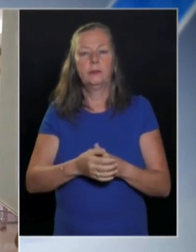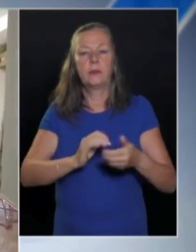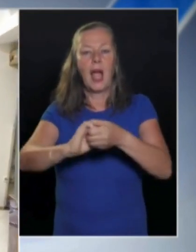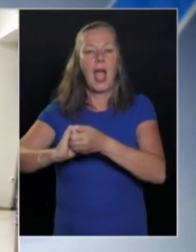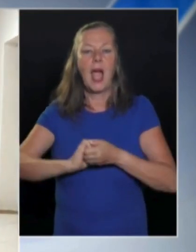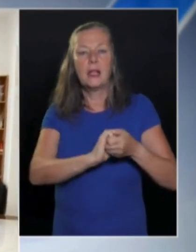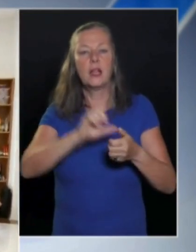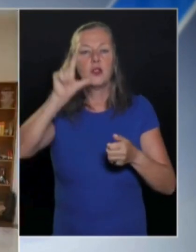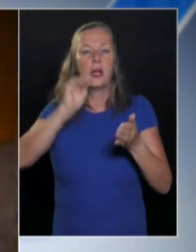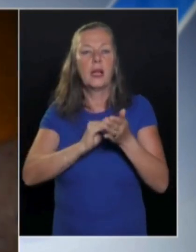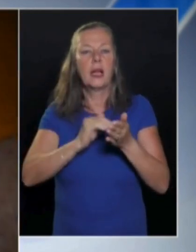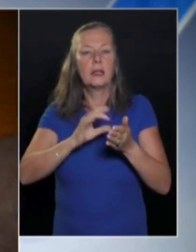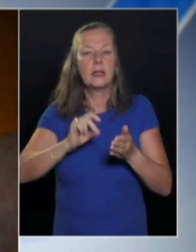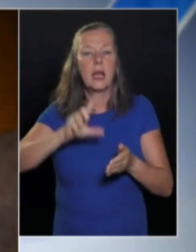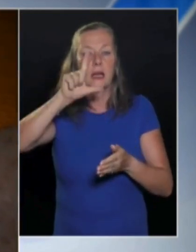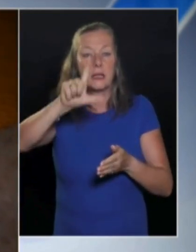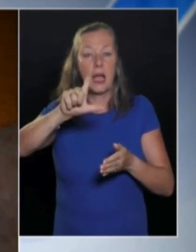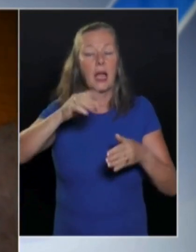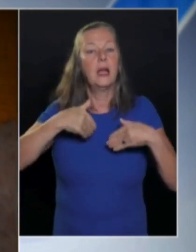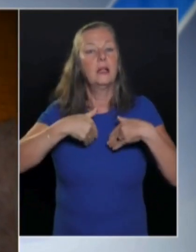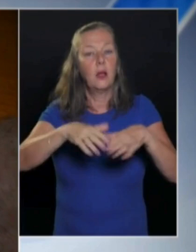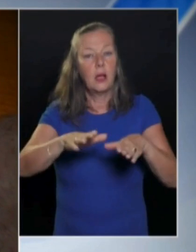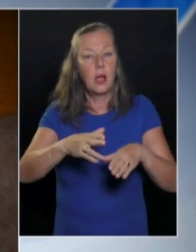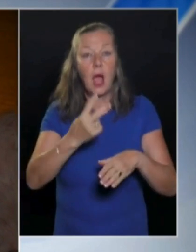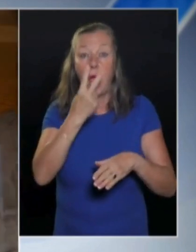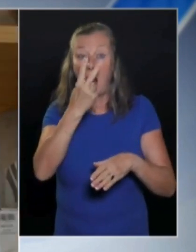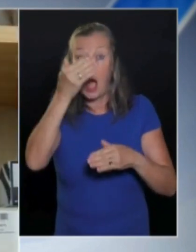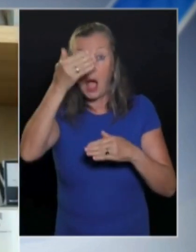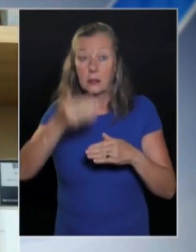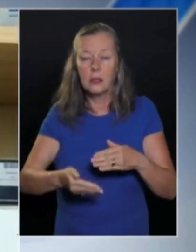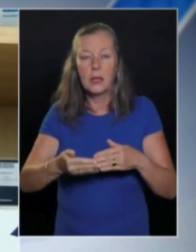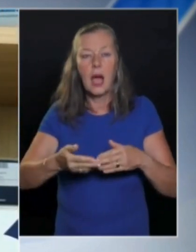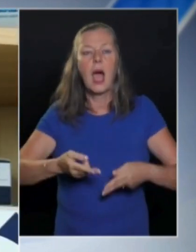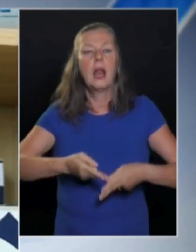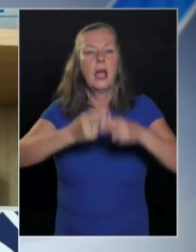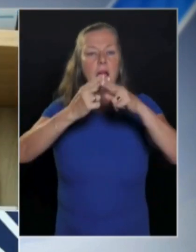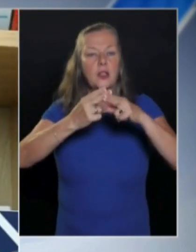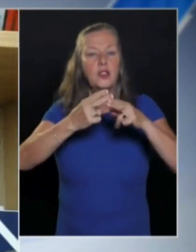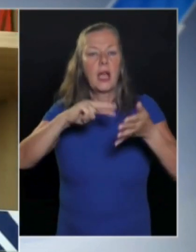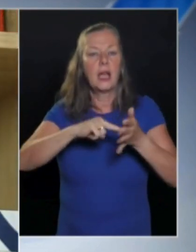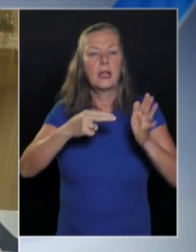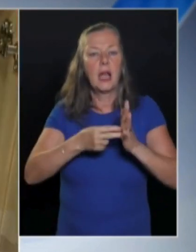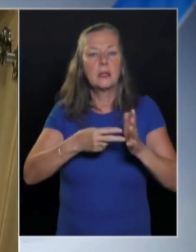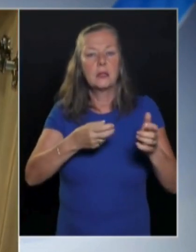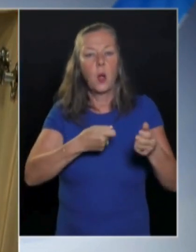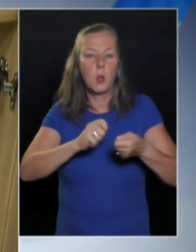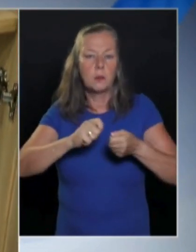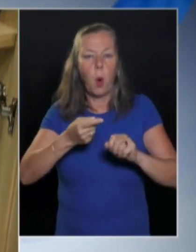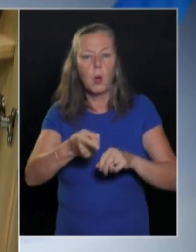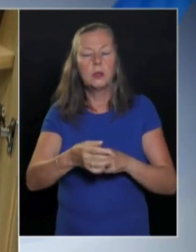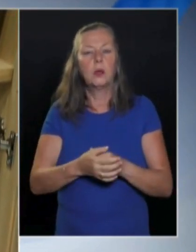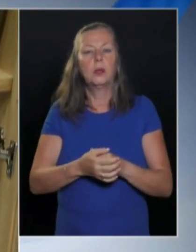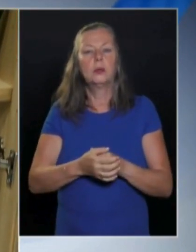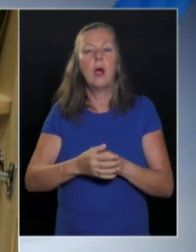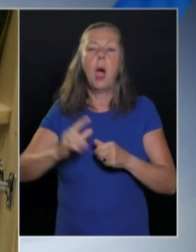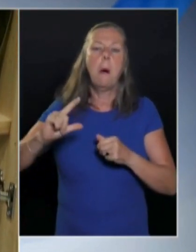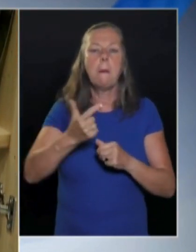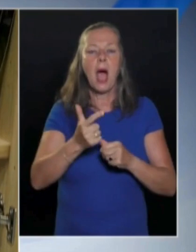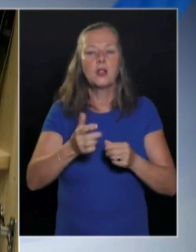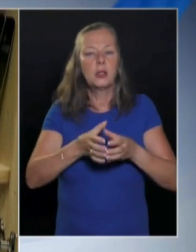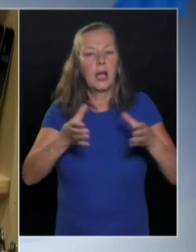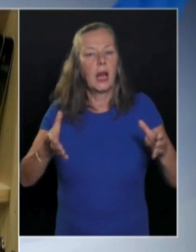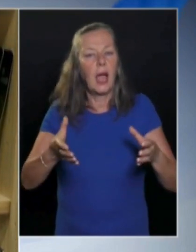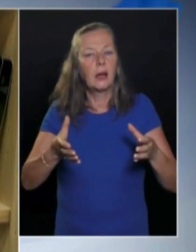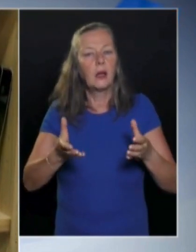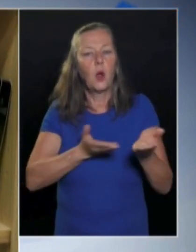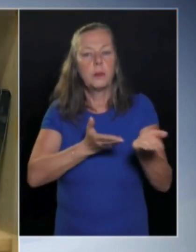Egyesületünk 2012-ben intította a láthatás segédeszköz, segédeszközbolt szolgáltatását, ami a második legnagyobb